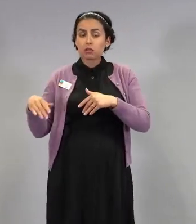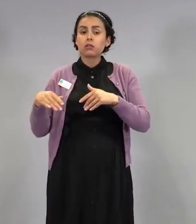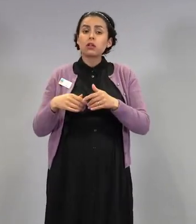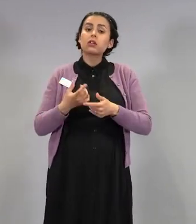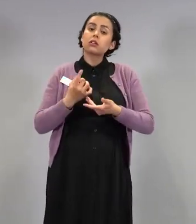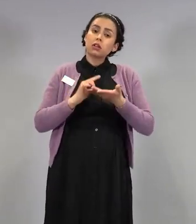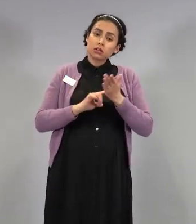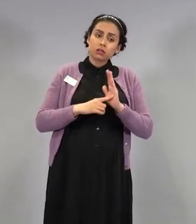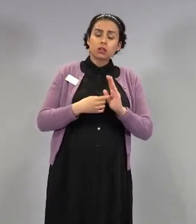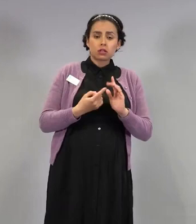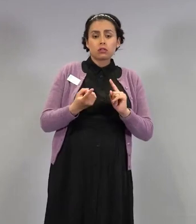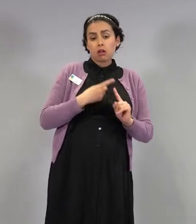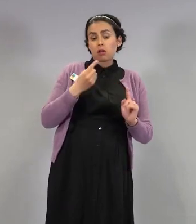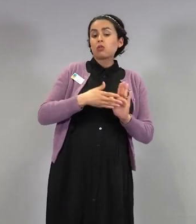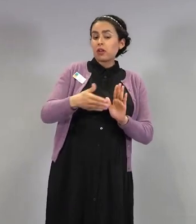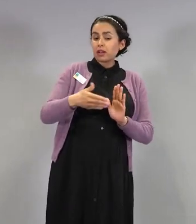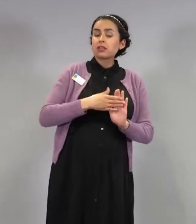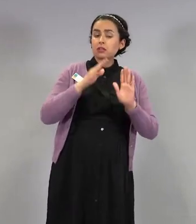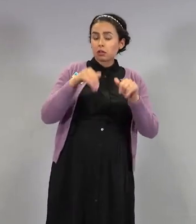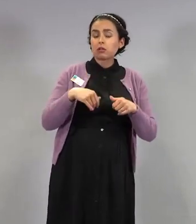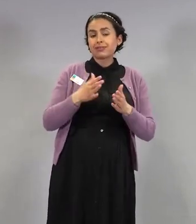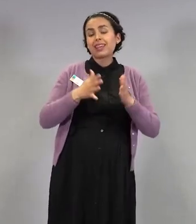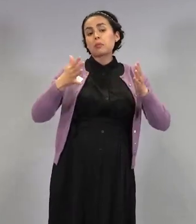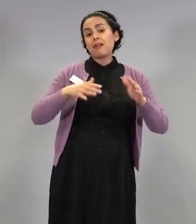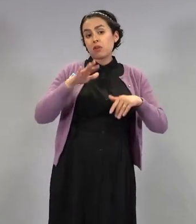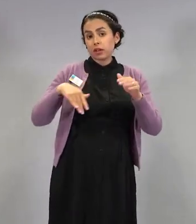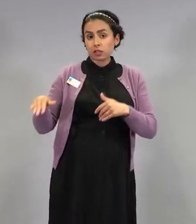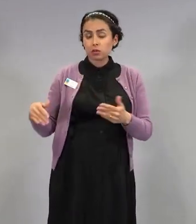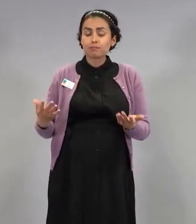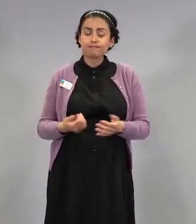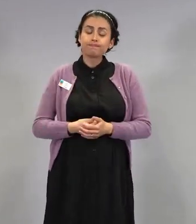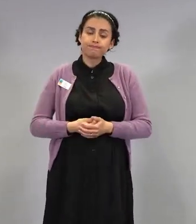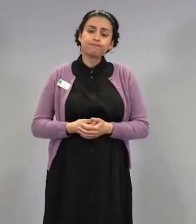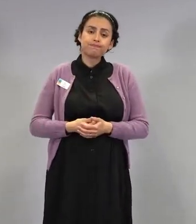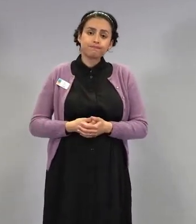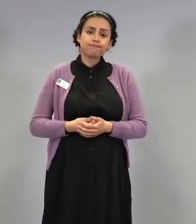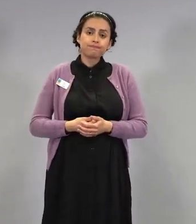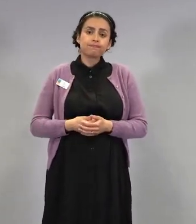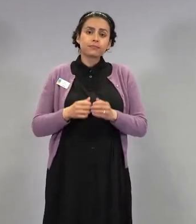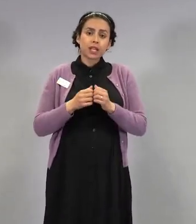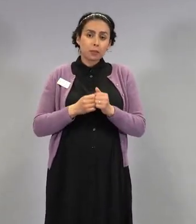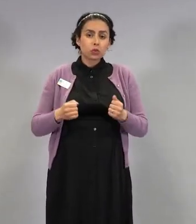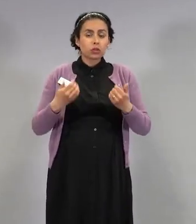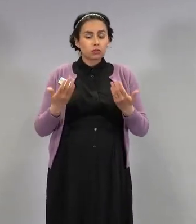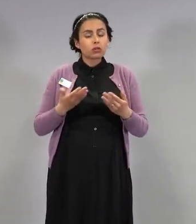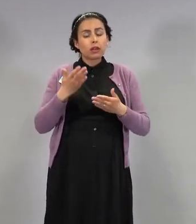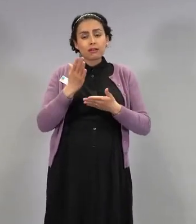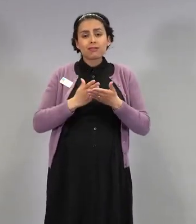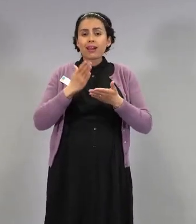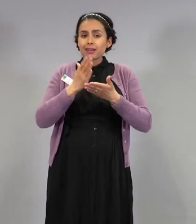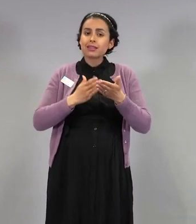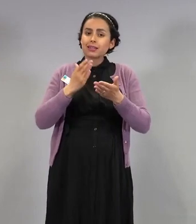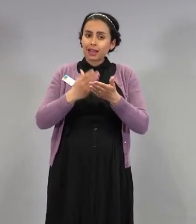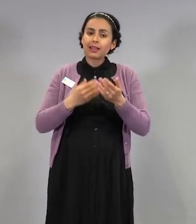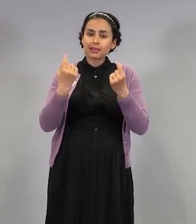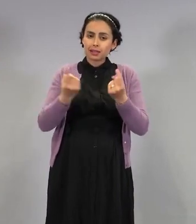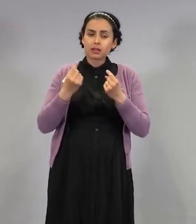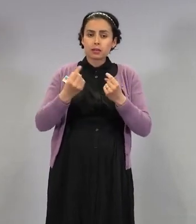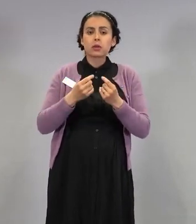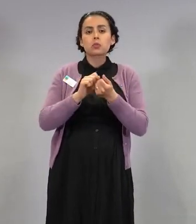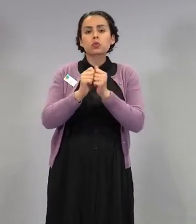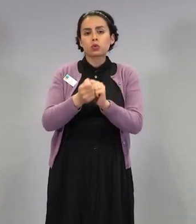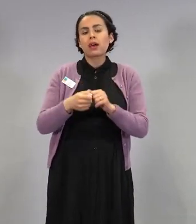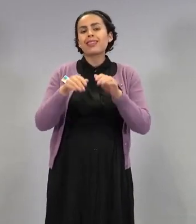erilaisuutta eri alueisiin. Mutta näiden pitäisi olla tasaantumassa nyt tästä eteenpäin.